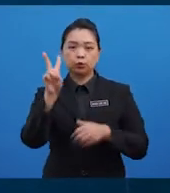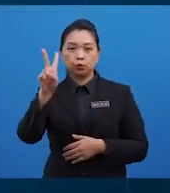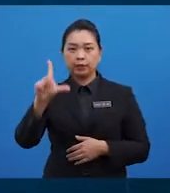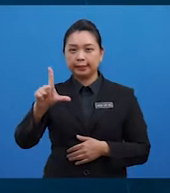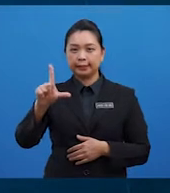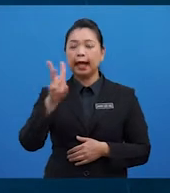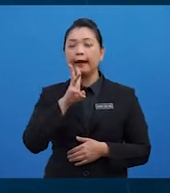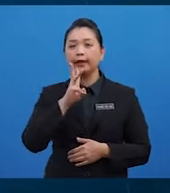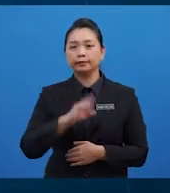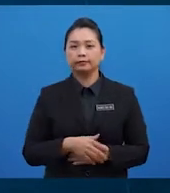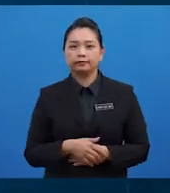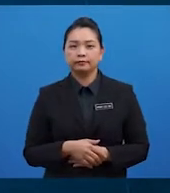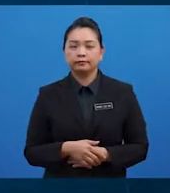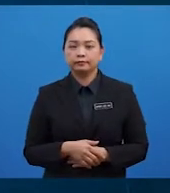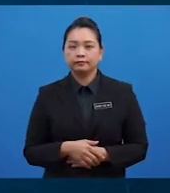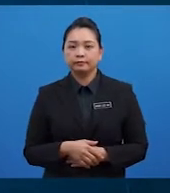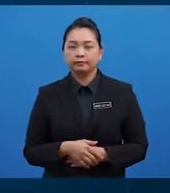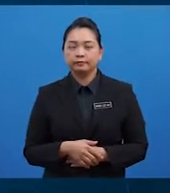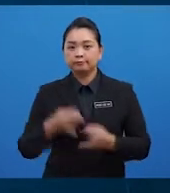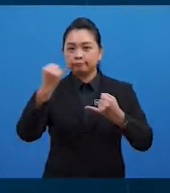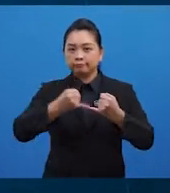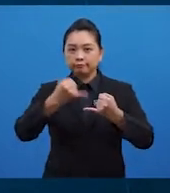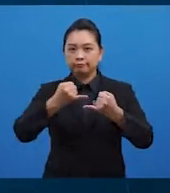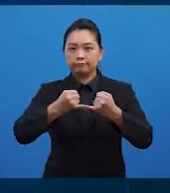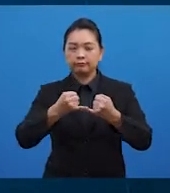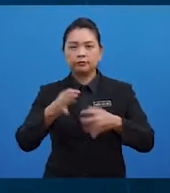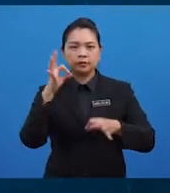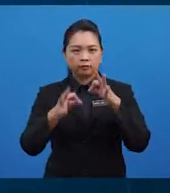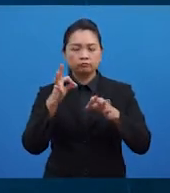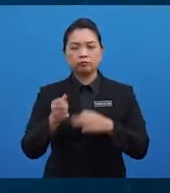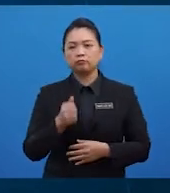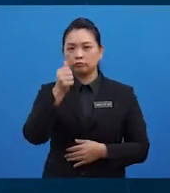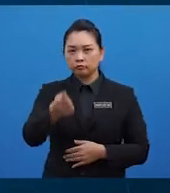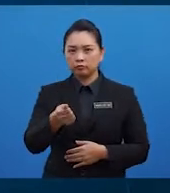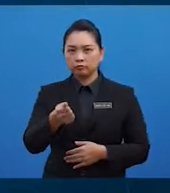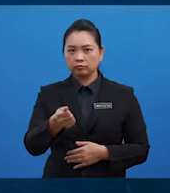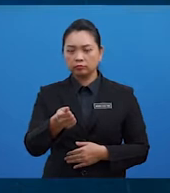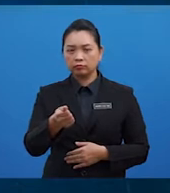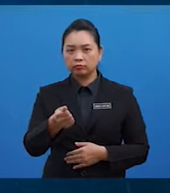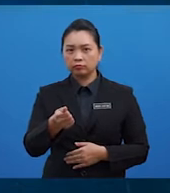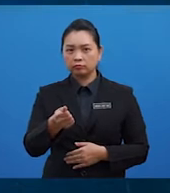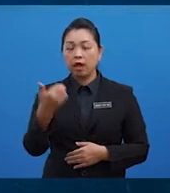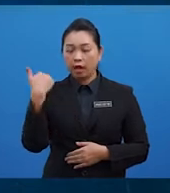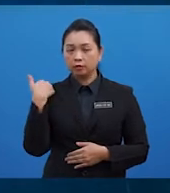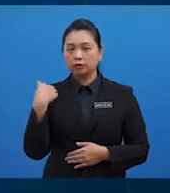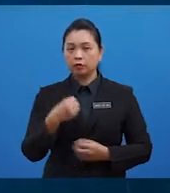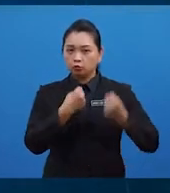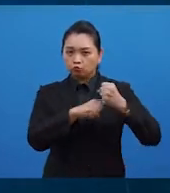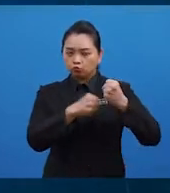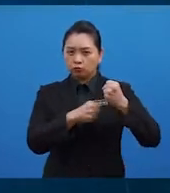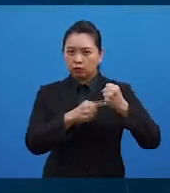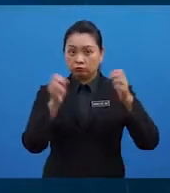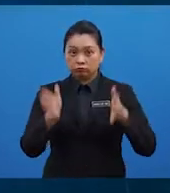liter air. Soalan yang terakhir, sekiranya anda sebagai atlet jarak jauh